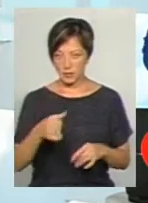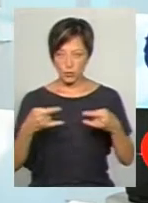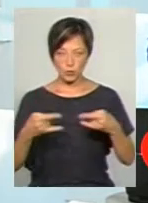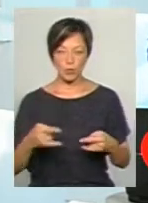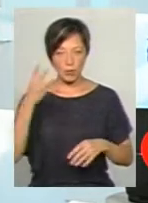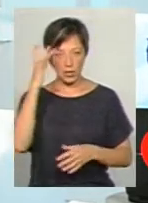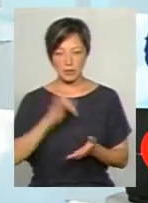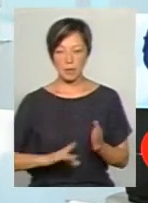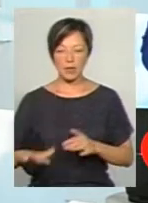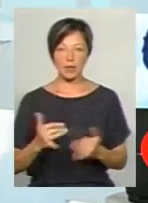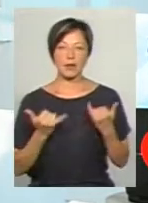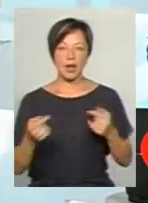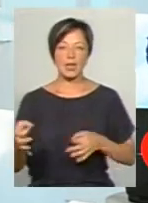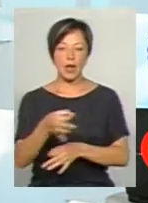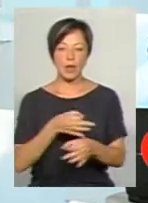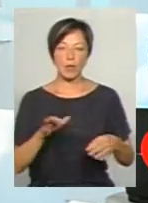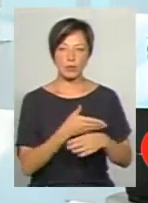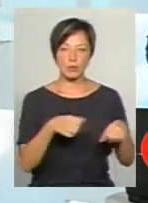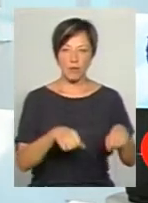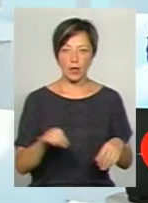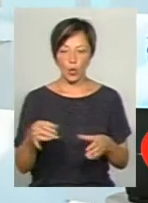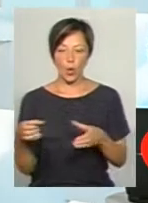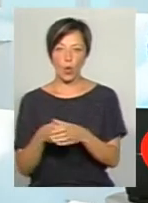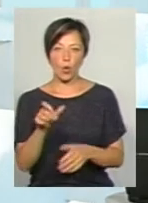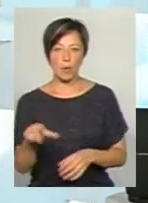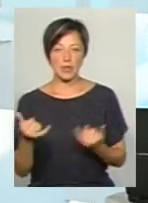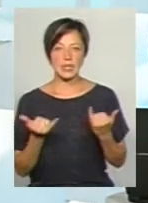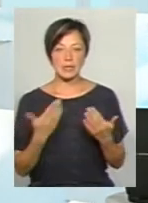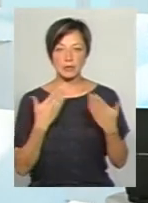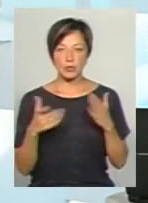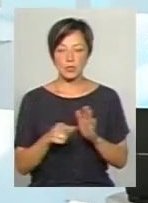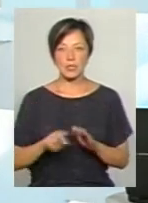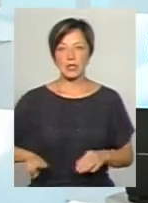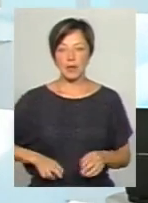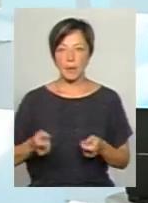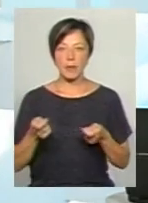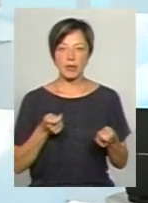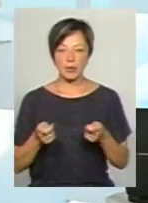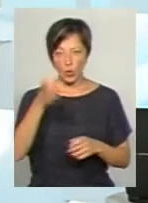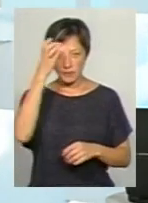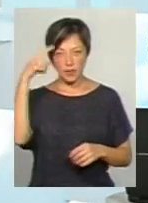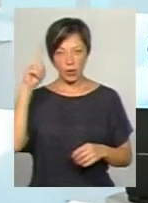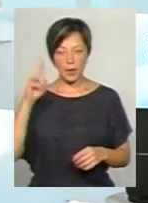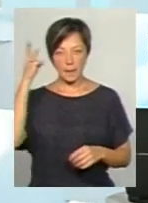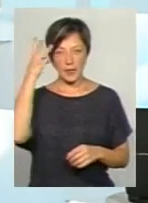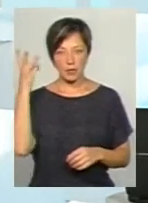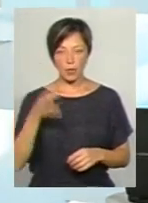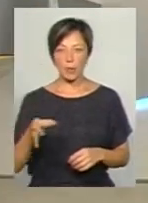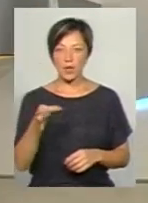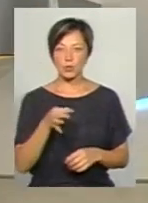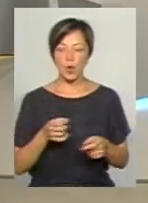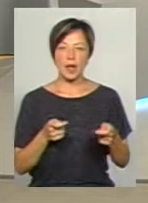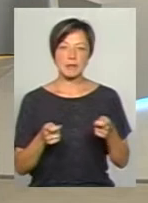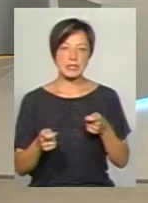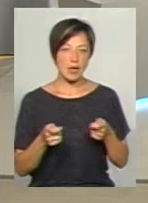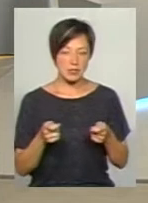стає майданчиком для діалогу між владою і громадою. Нині спілкуємося з директором Департаменту освіти і науки Хмельницької обласної